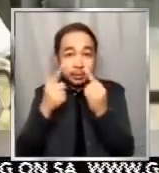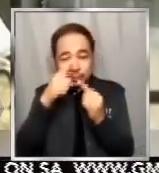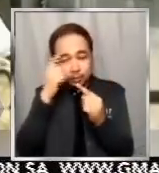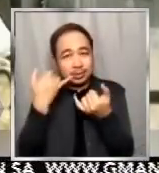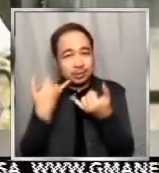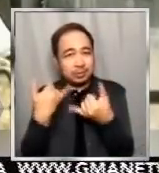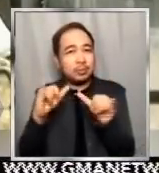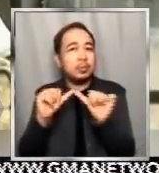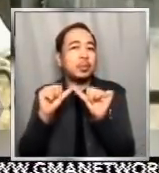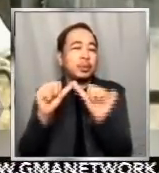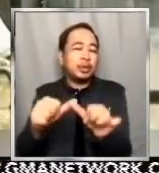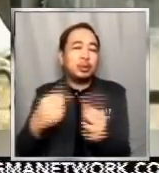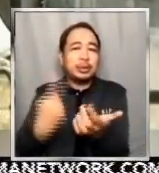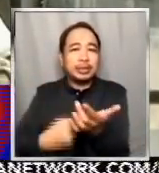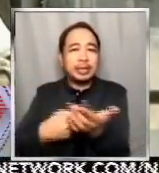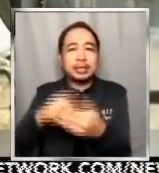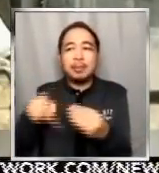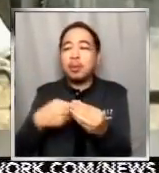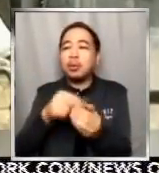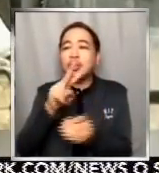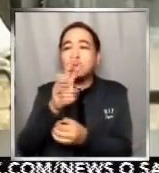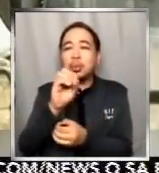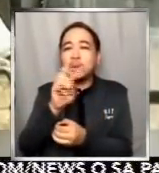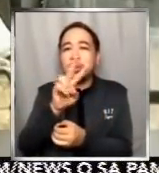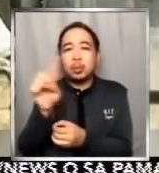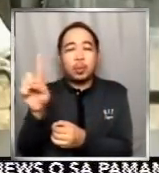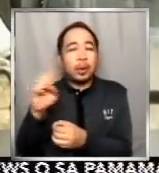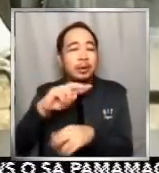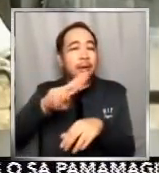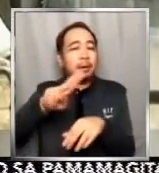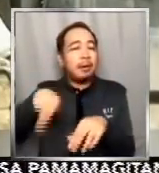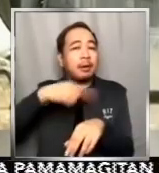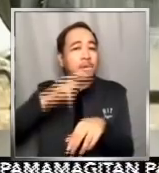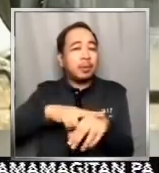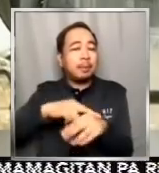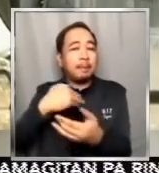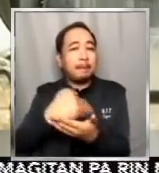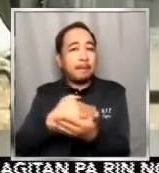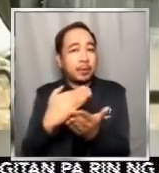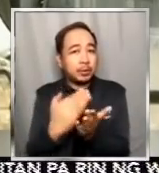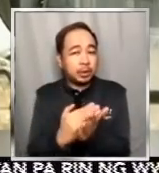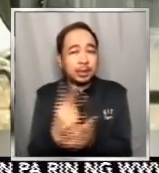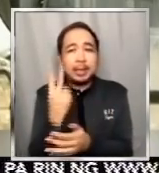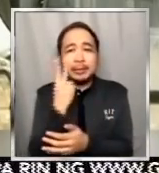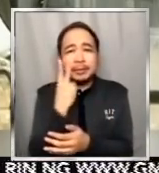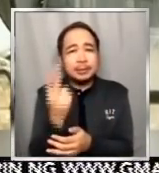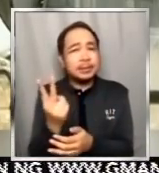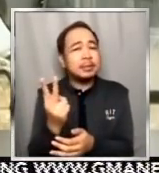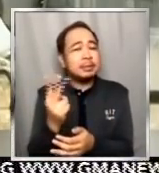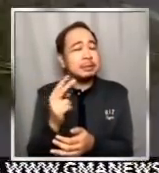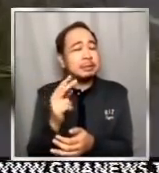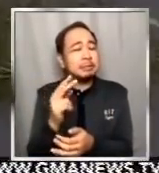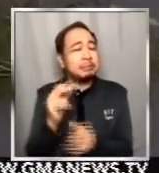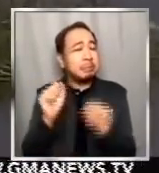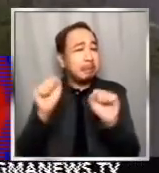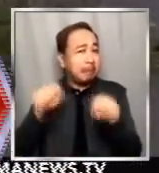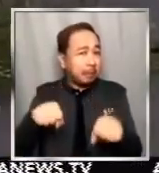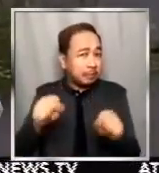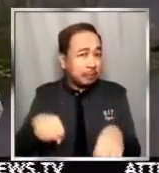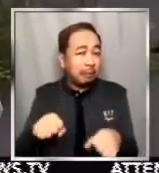2021 national budget. Tingnan po natin kung pwede pong magawa ng paraan.